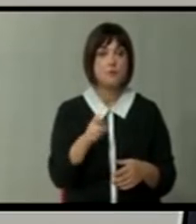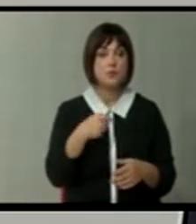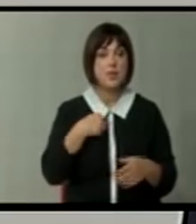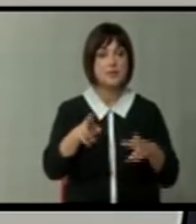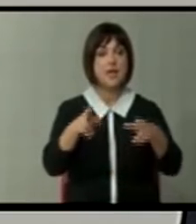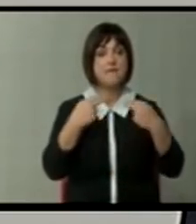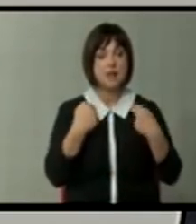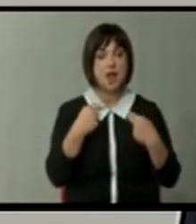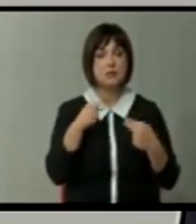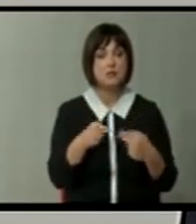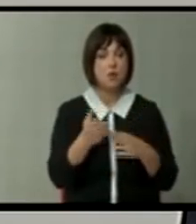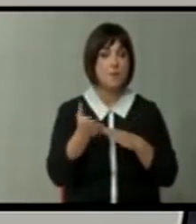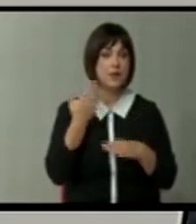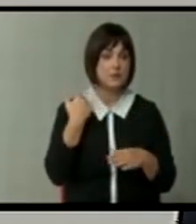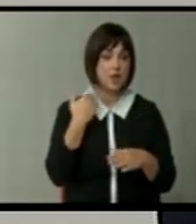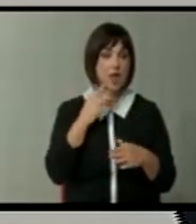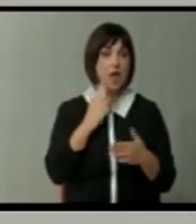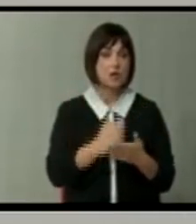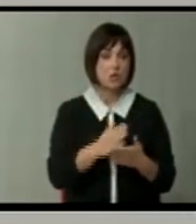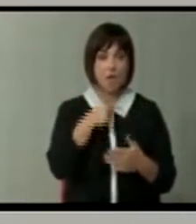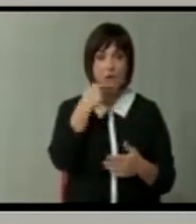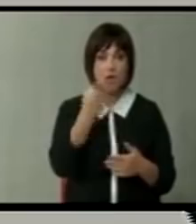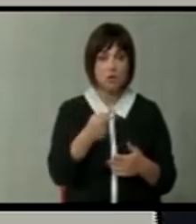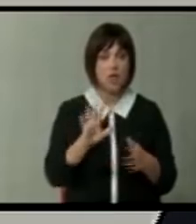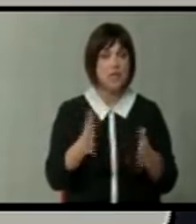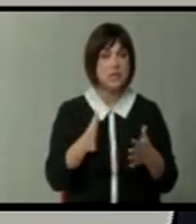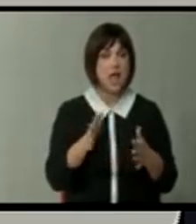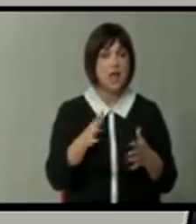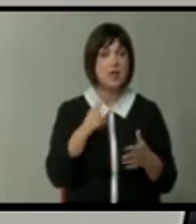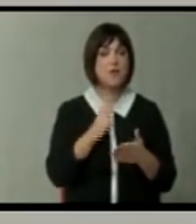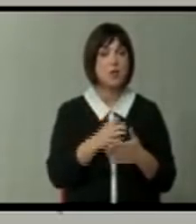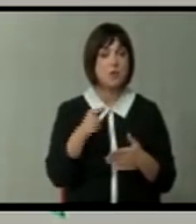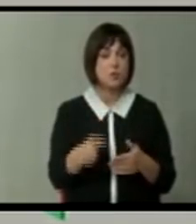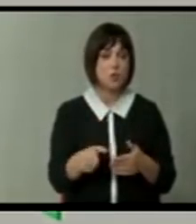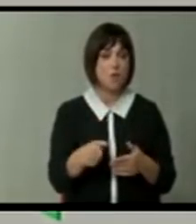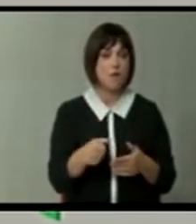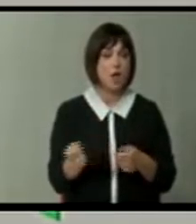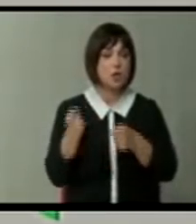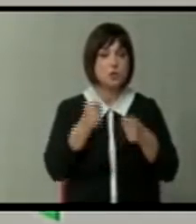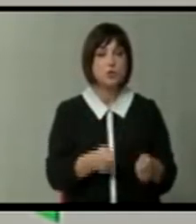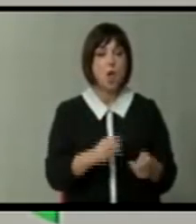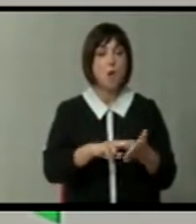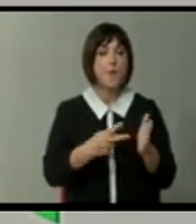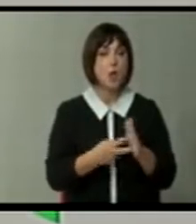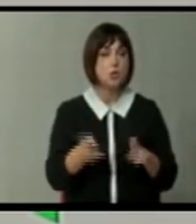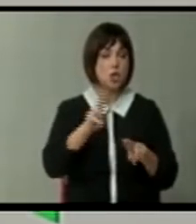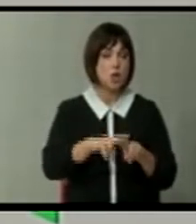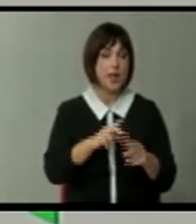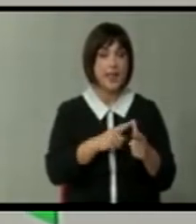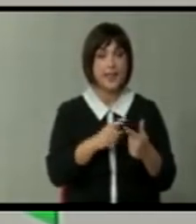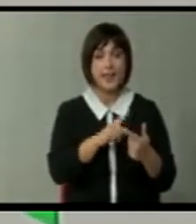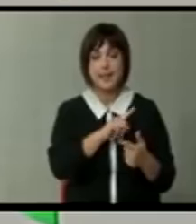навратам на тоа што пред малку беше кажано дали зашто ќе биде овај пат донесена политичка одлука или